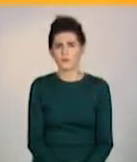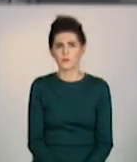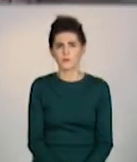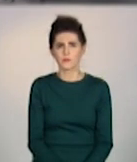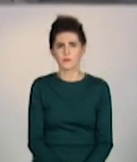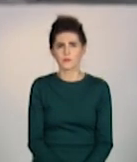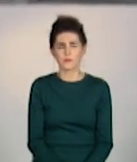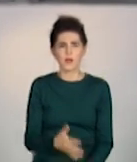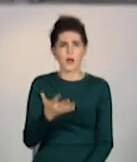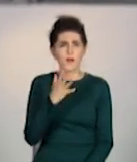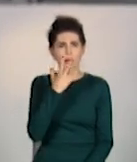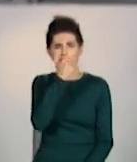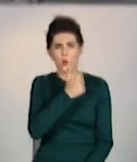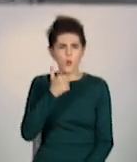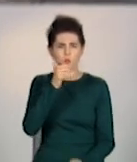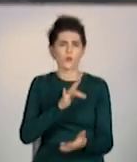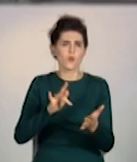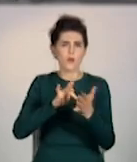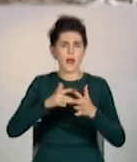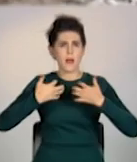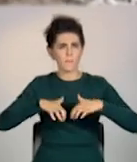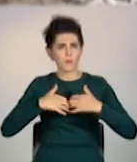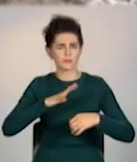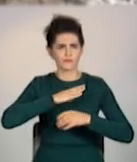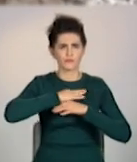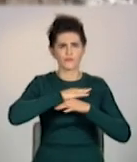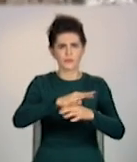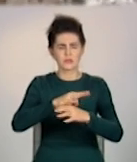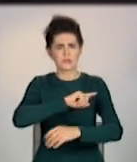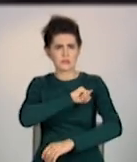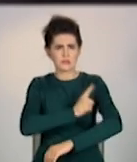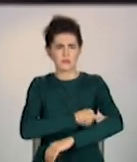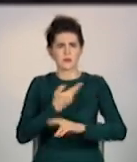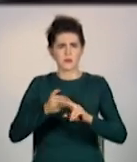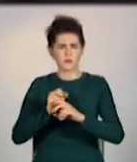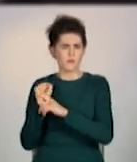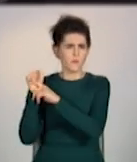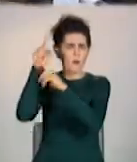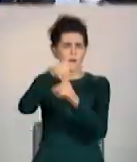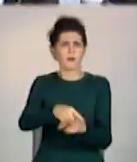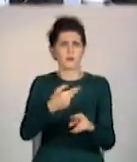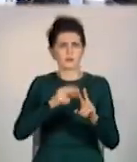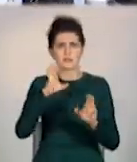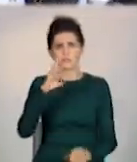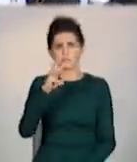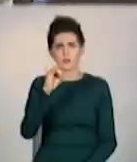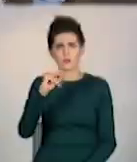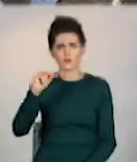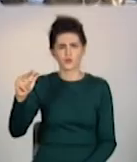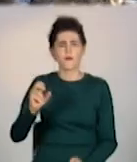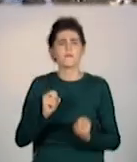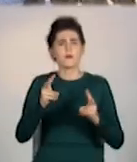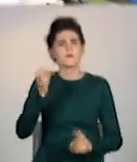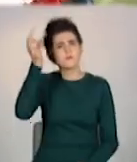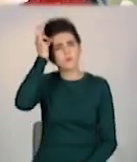П'ять років тому в Краматорськ обстріляли з реактивної системи залпового вогню «Смерч», як згадують